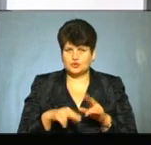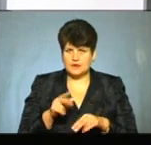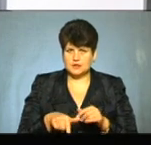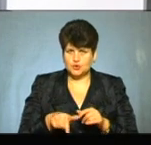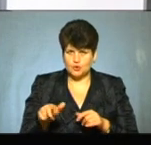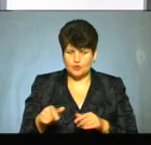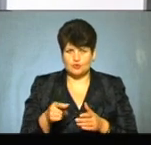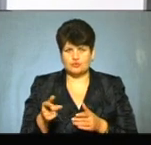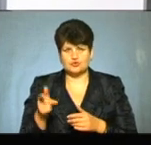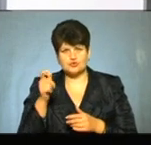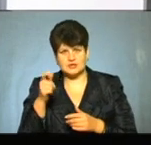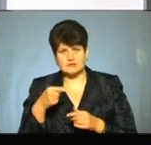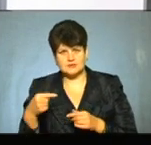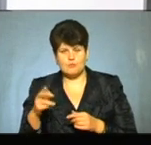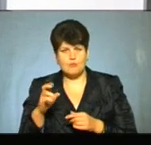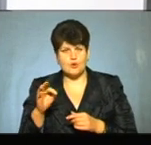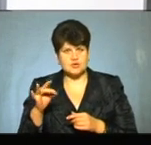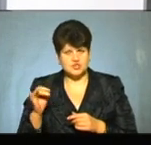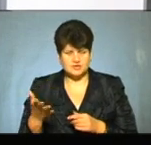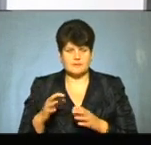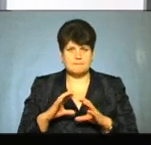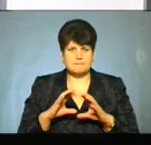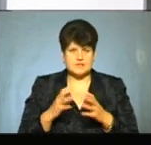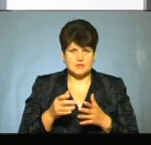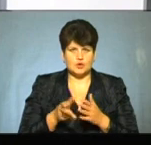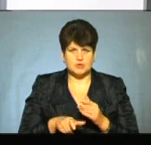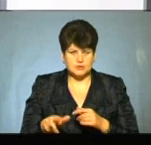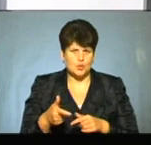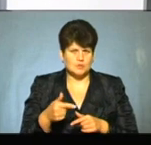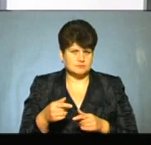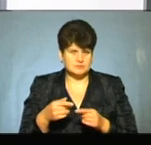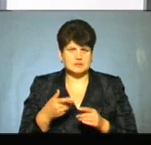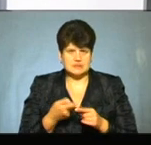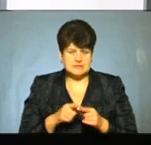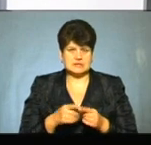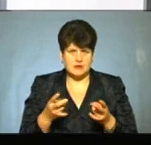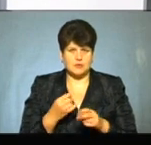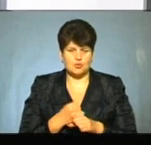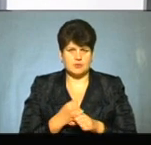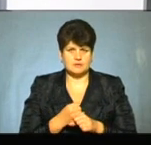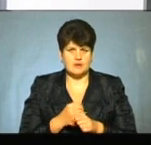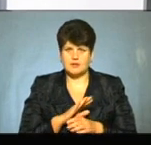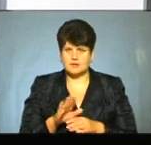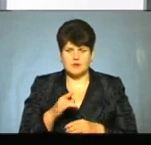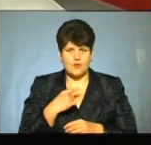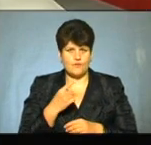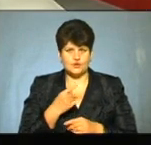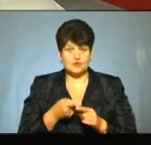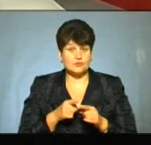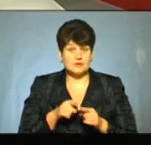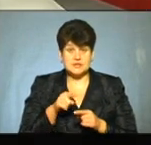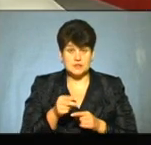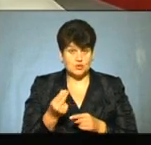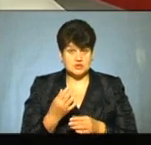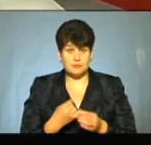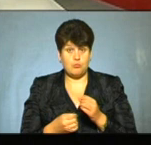борщевим, міжчортковим і заліщиками, там, ну, це міжнародна дорога, там, нехай на Гусятин, на будь-який інший. Це дійсно потрібно робити. Але не кажіть, що ви ці